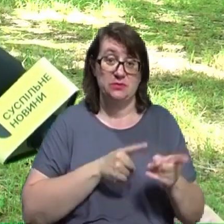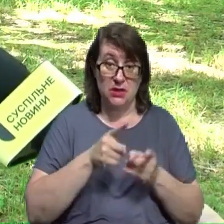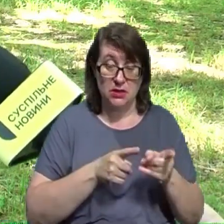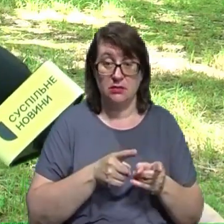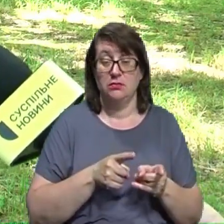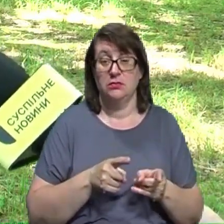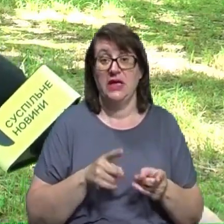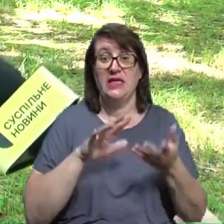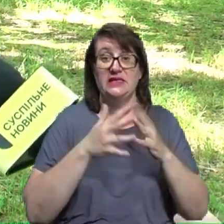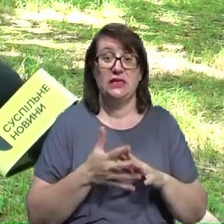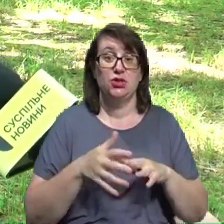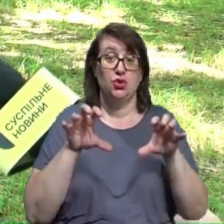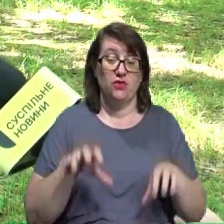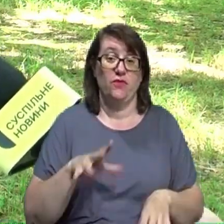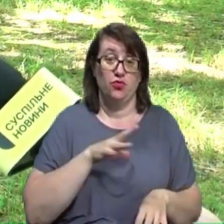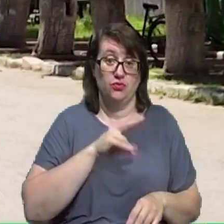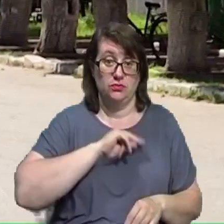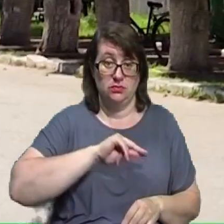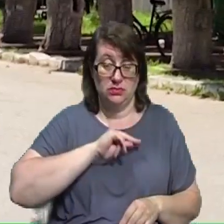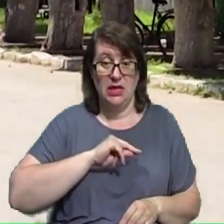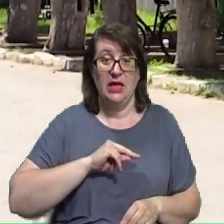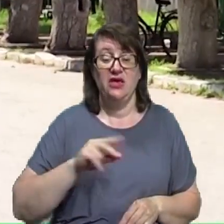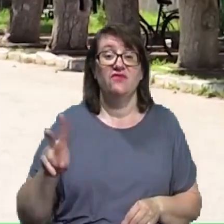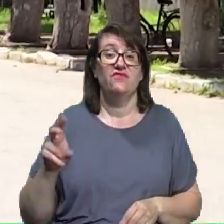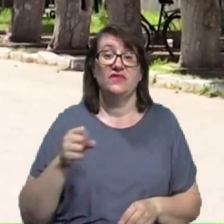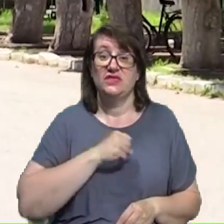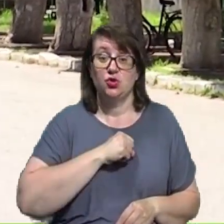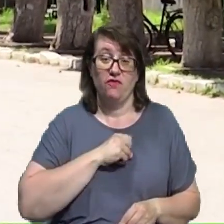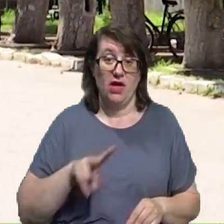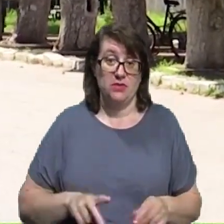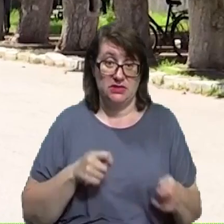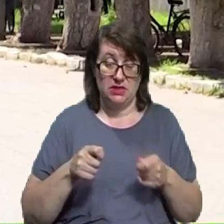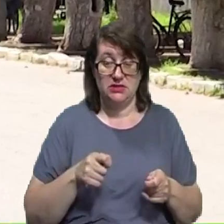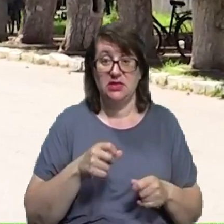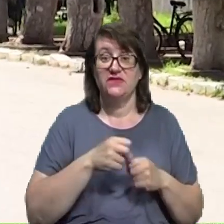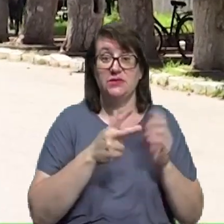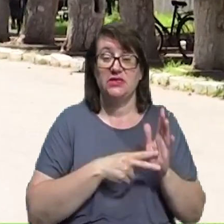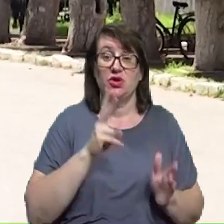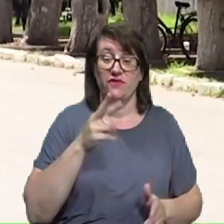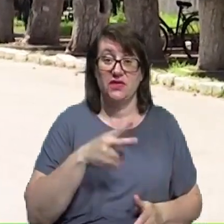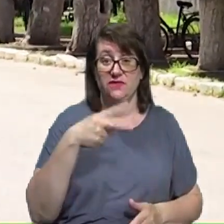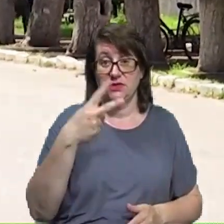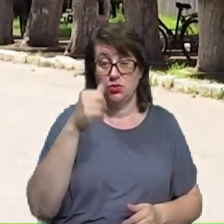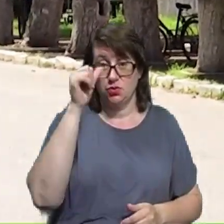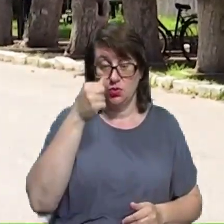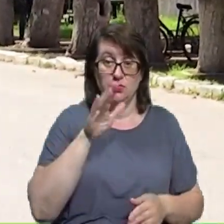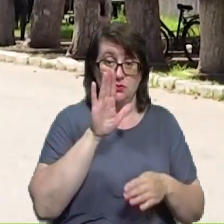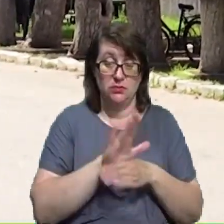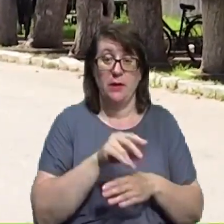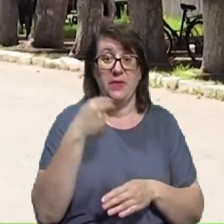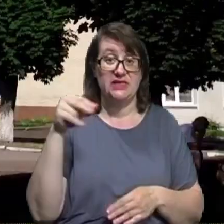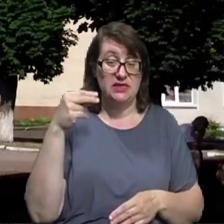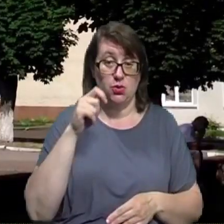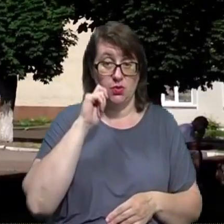голови вже працював начальник військової адміністрації. 18 квітня 2022 року указом президента України утворена